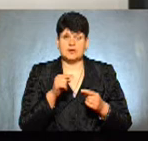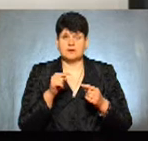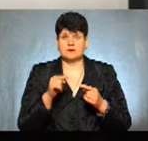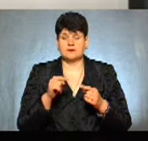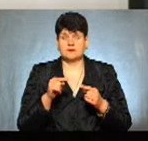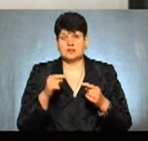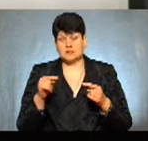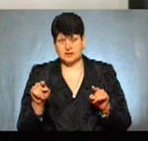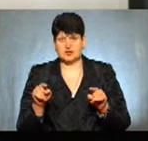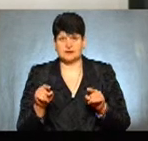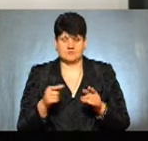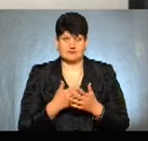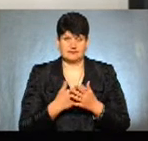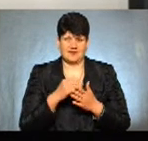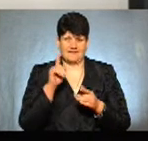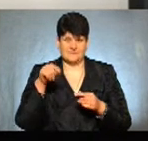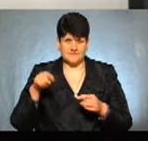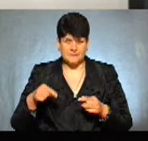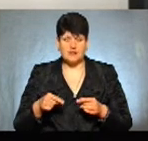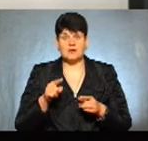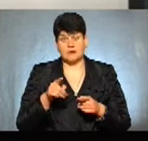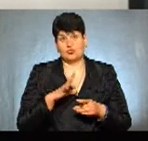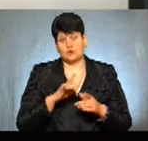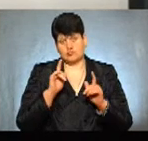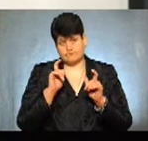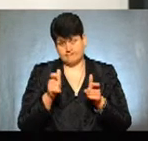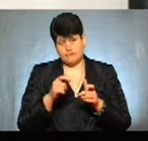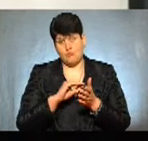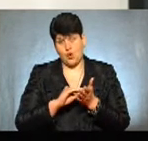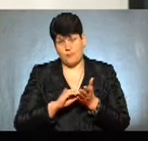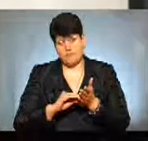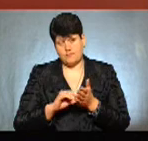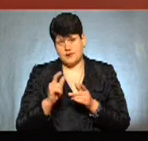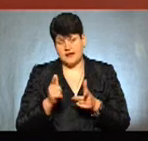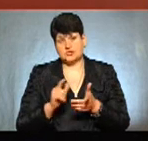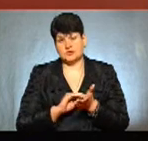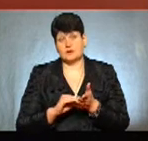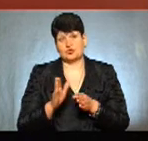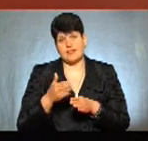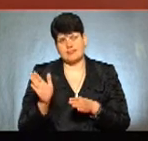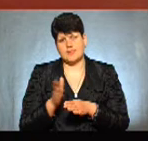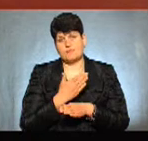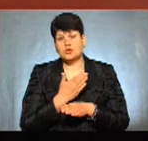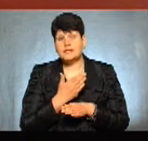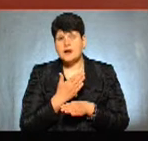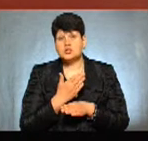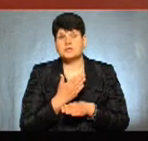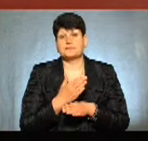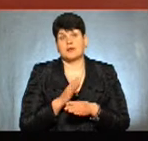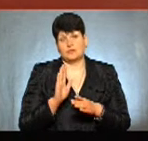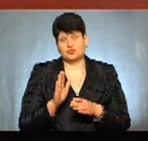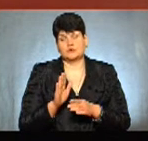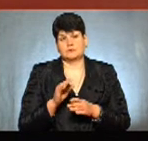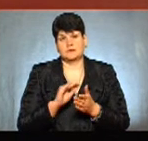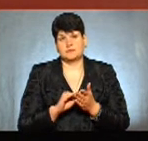вигляд, відповідно, до них буде спочатку попередження, потім буде здійснено демонтаж. Напевно, що буде попереджено